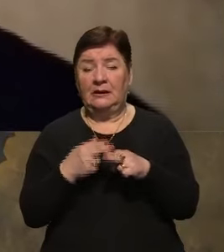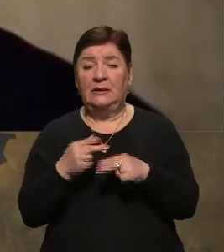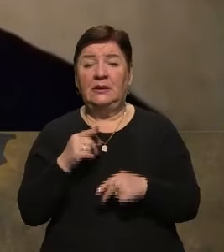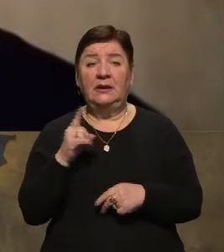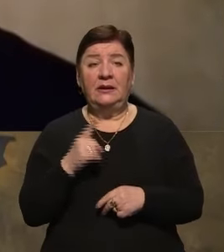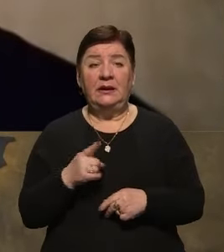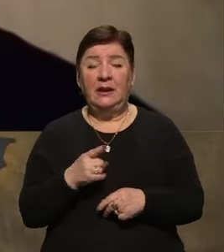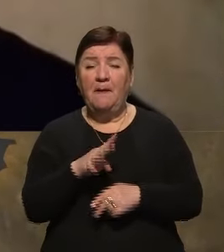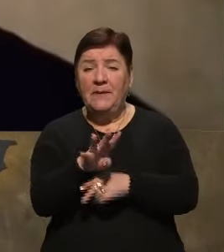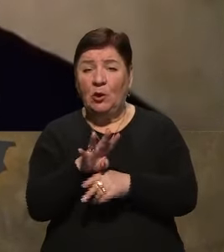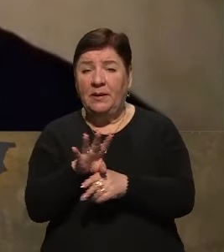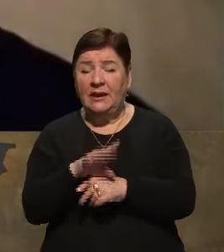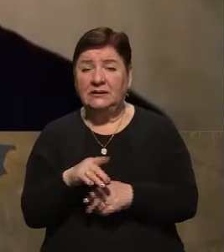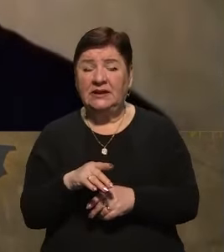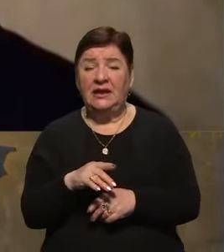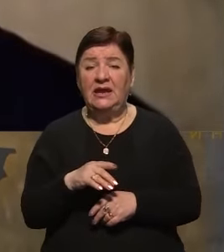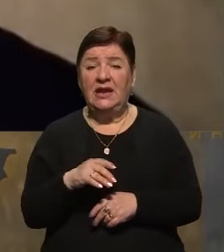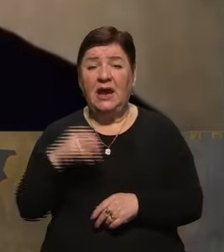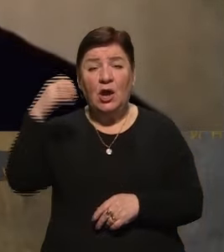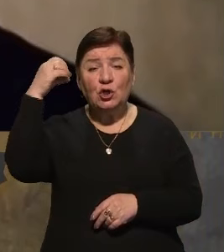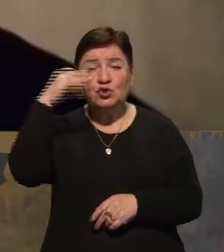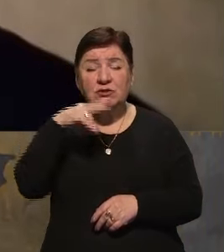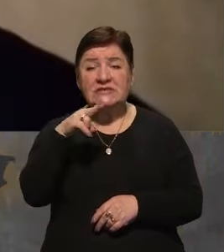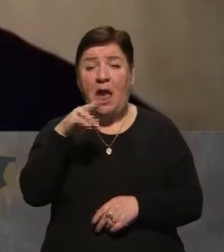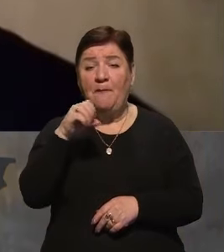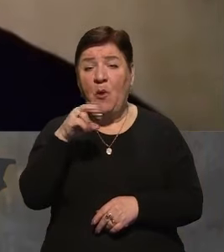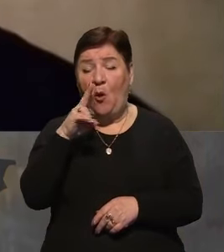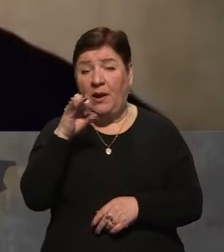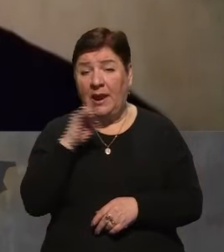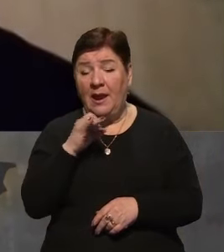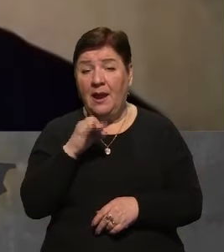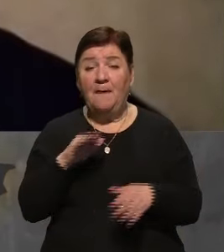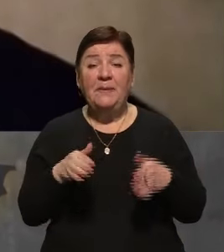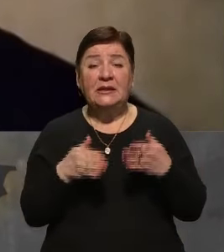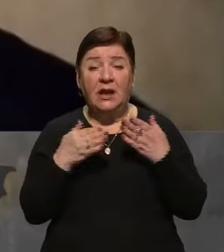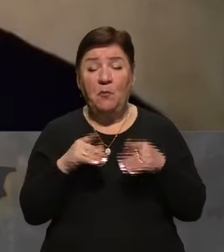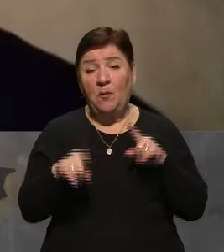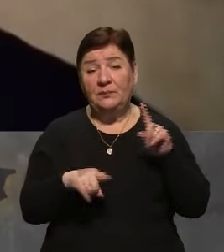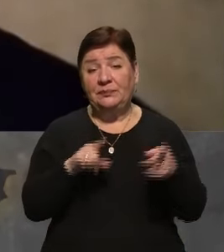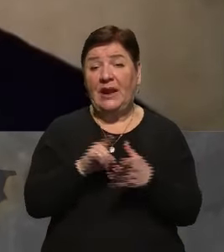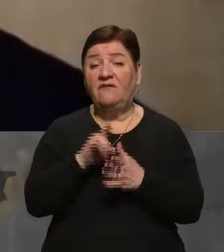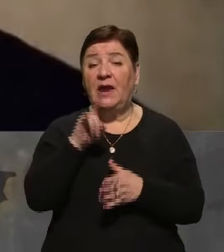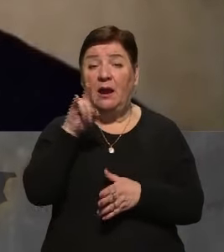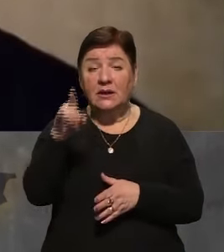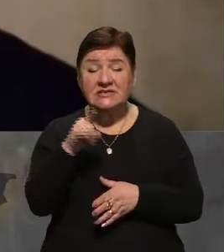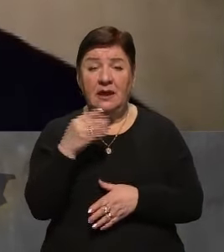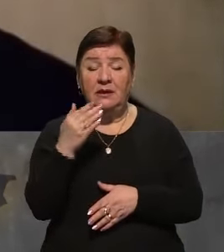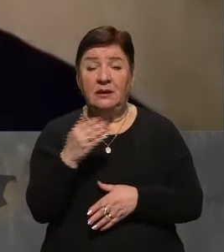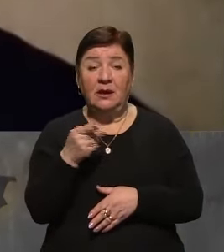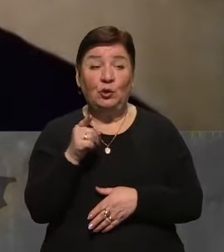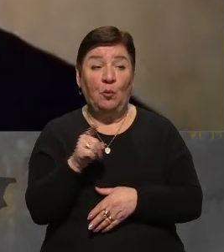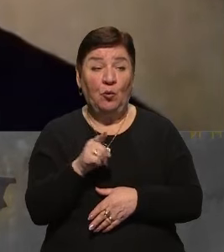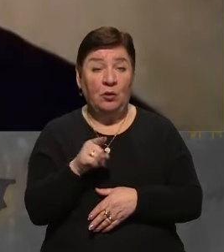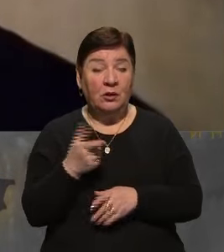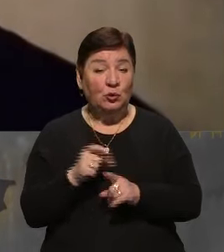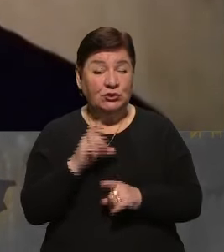міномети, і сонцепьок, і їх підтримує періодично, періодично, авіація їхня, тому тут це